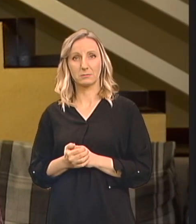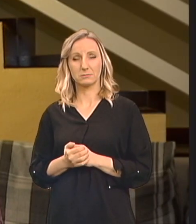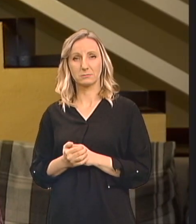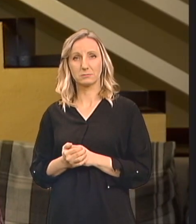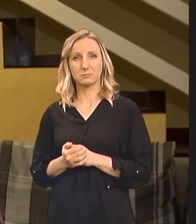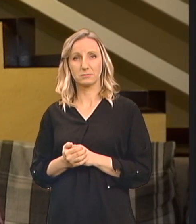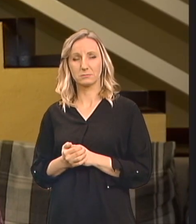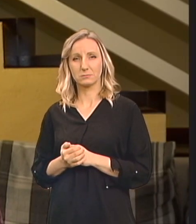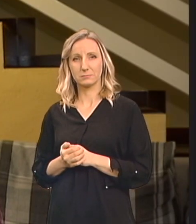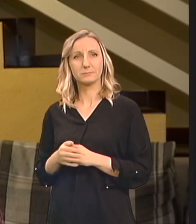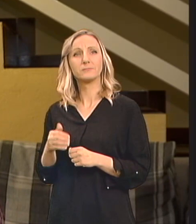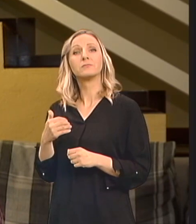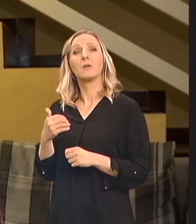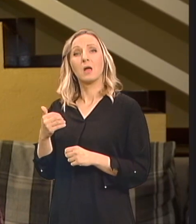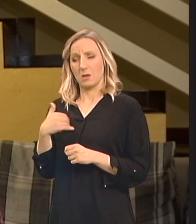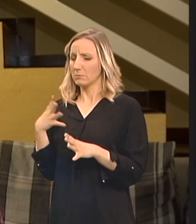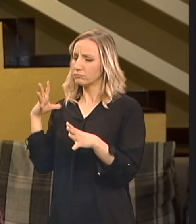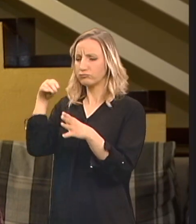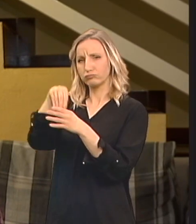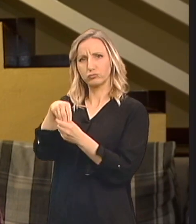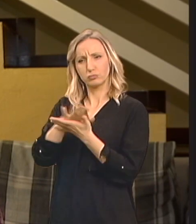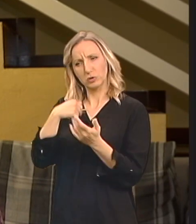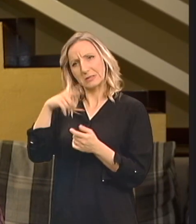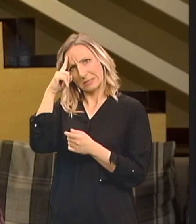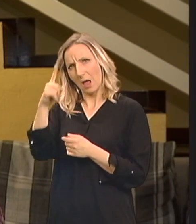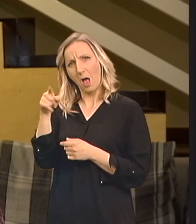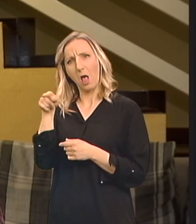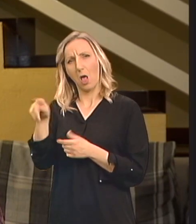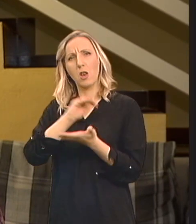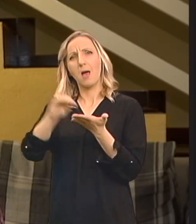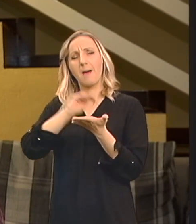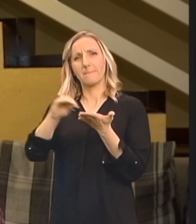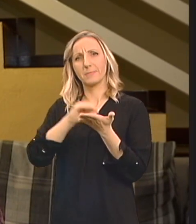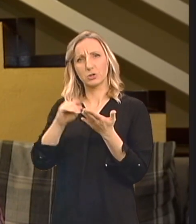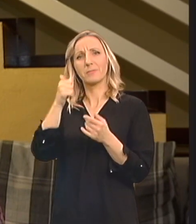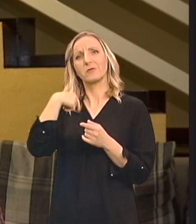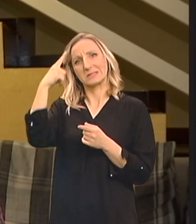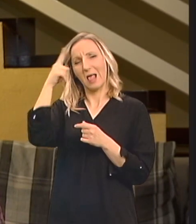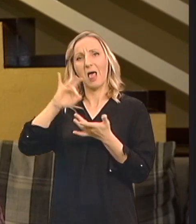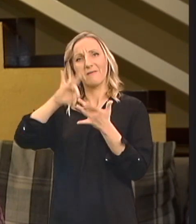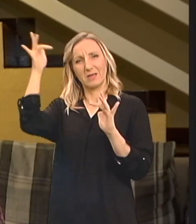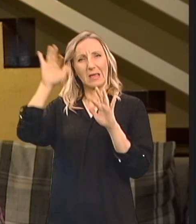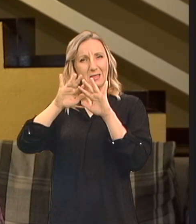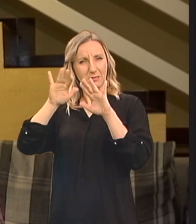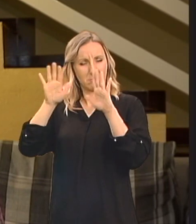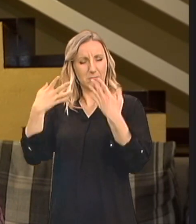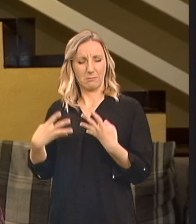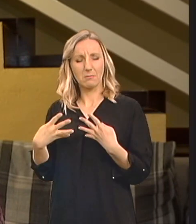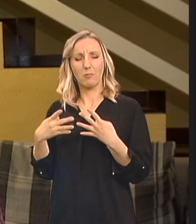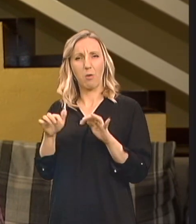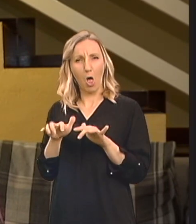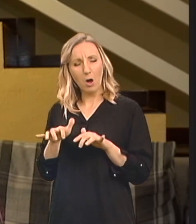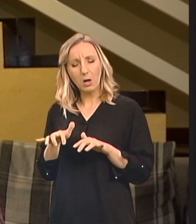Recimo od samog početka Znala sam da ona piše Da u stvari ima blog I sama ideja